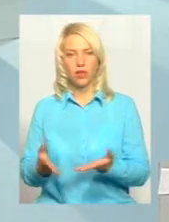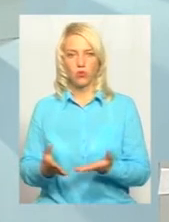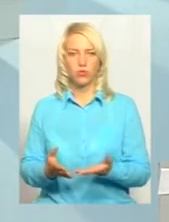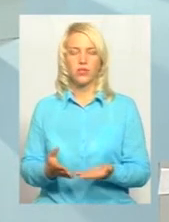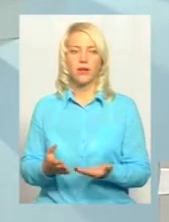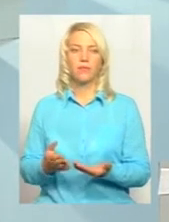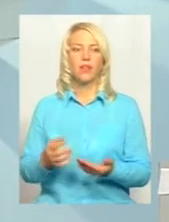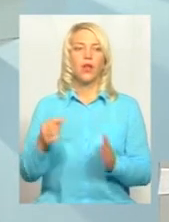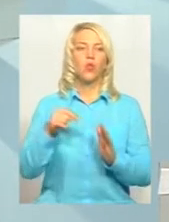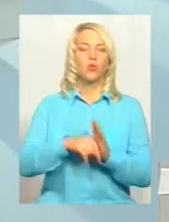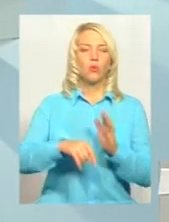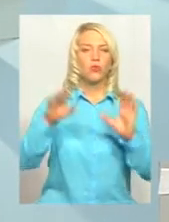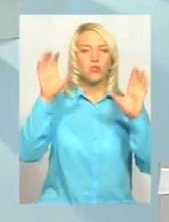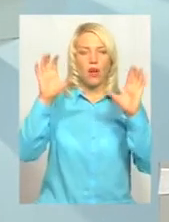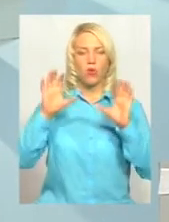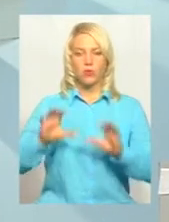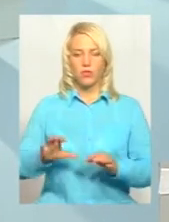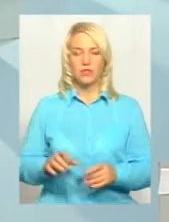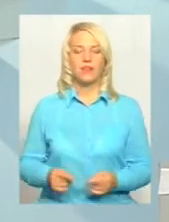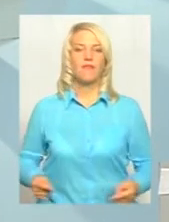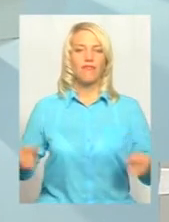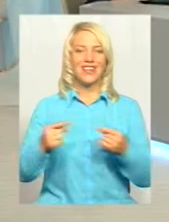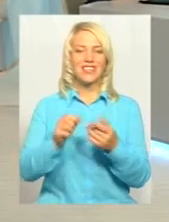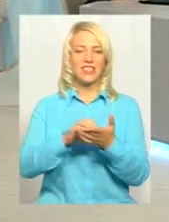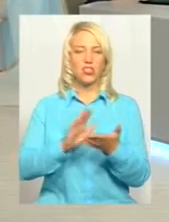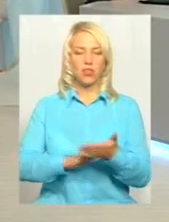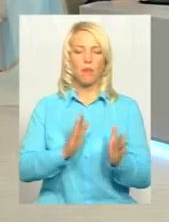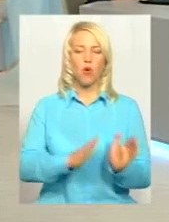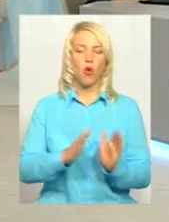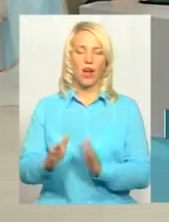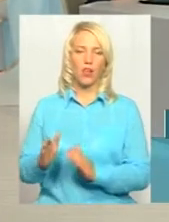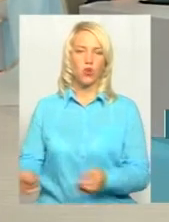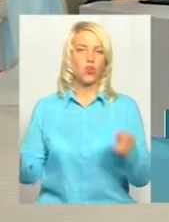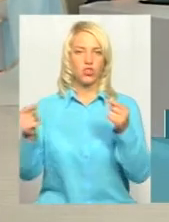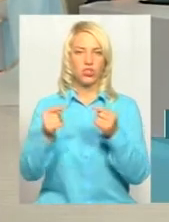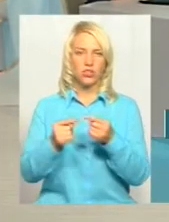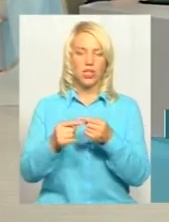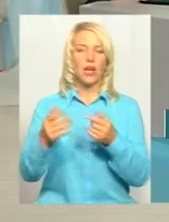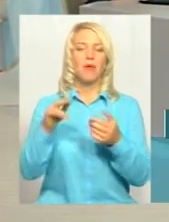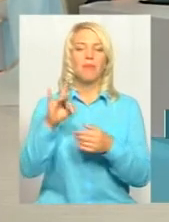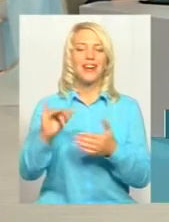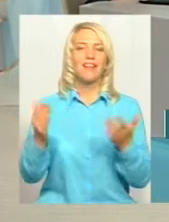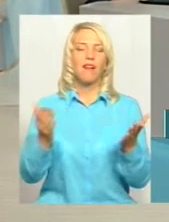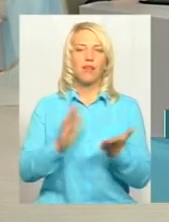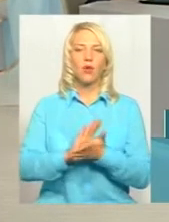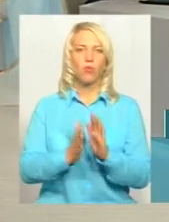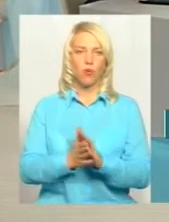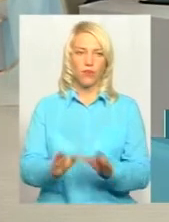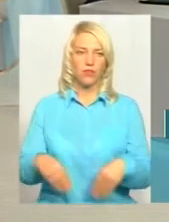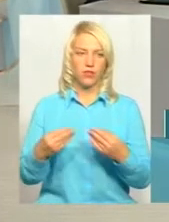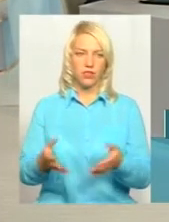законодавством визначено порядок, чіткий порядок, яких умовах, як віддається такий